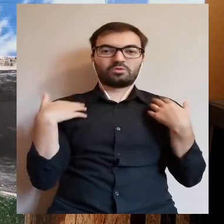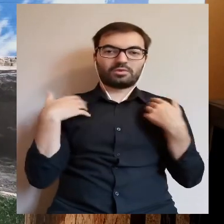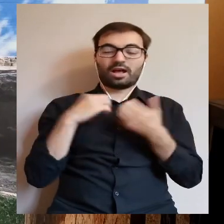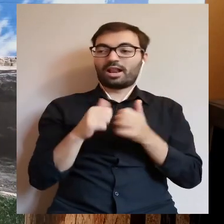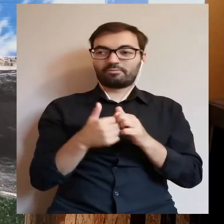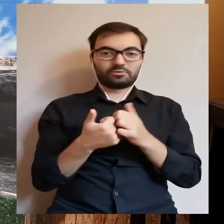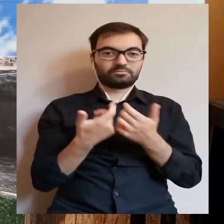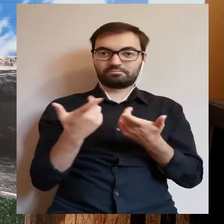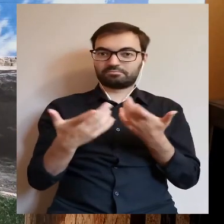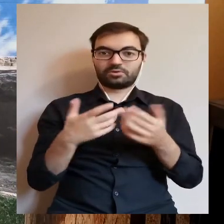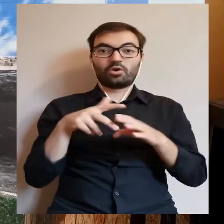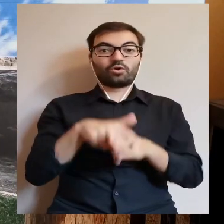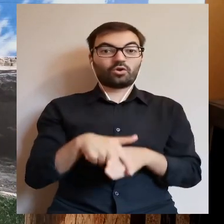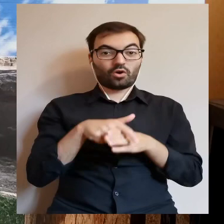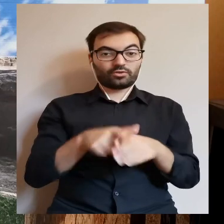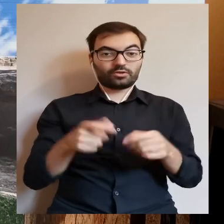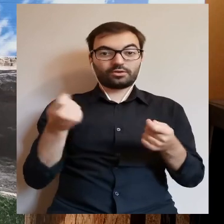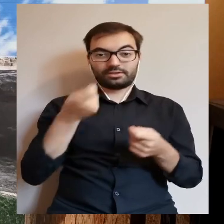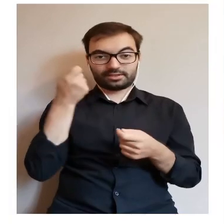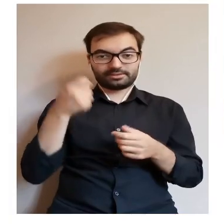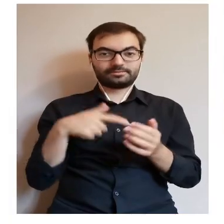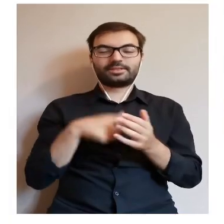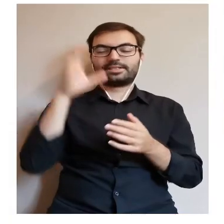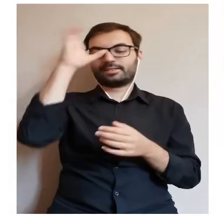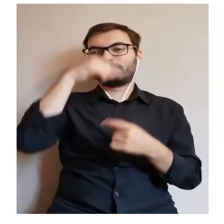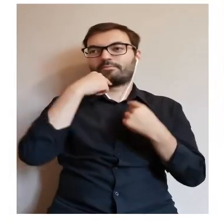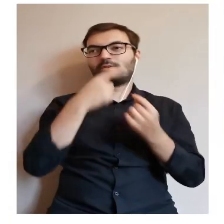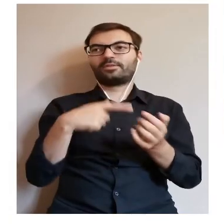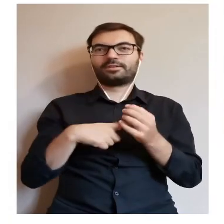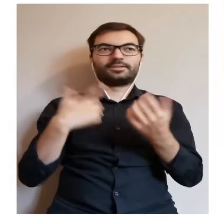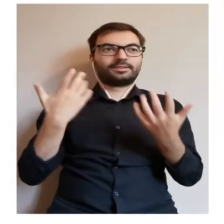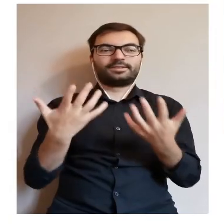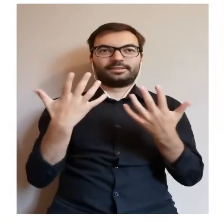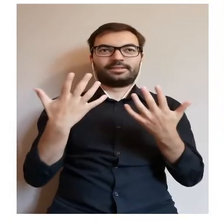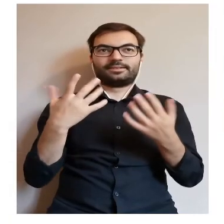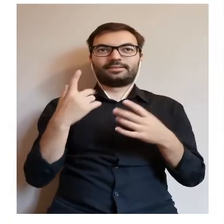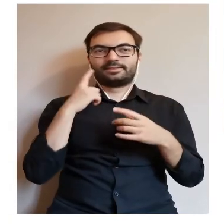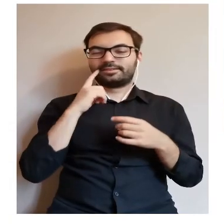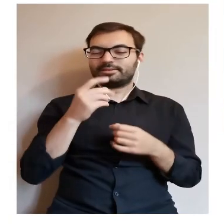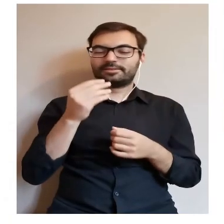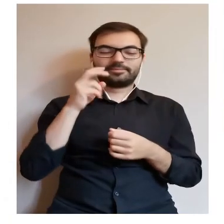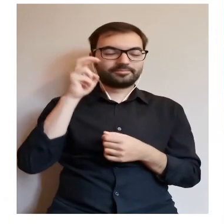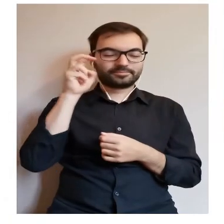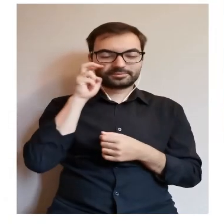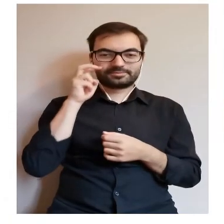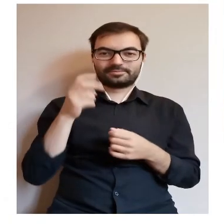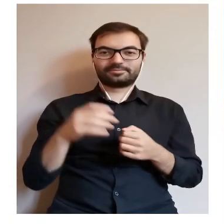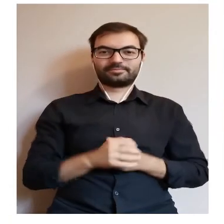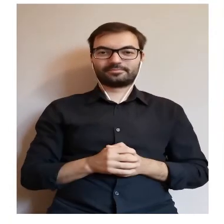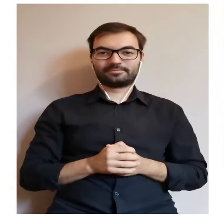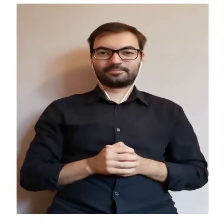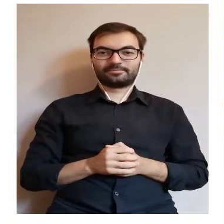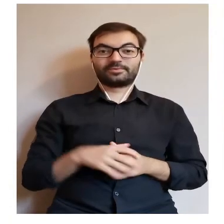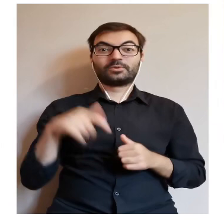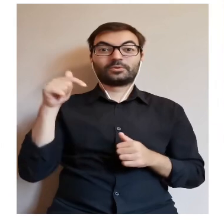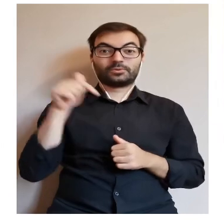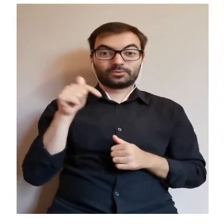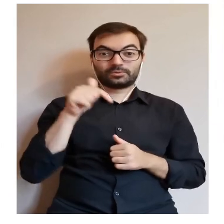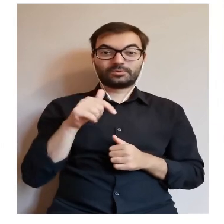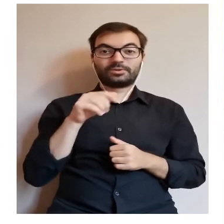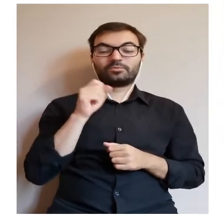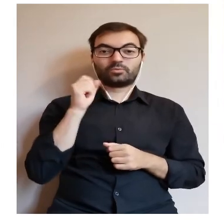połazić, czy żeby pojeździć konno, bo tego nie powiedziałam, a to jest po prostu absolutny hit tego terenu,